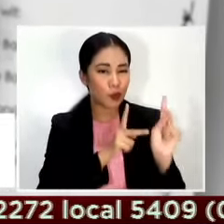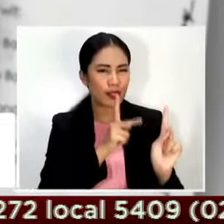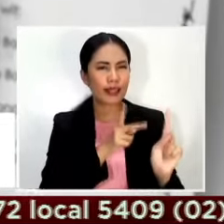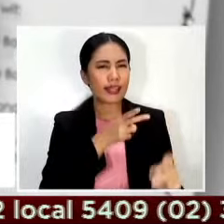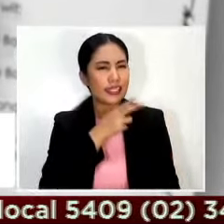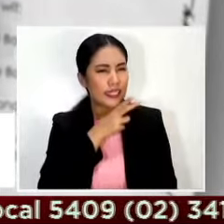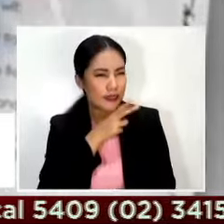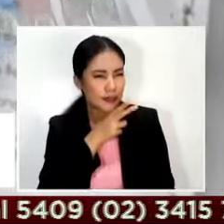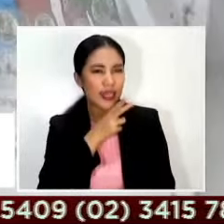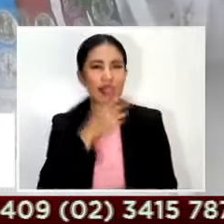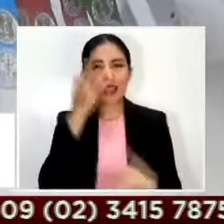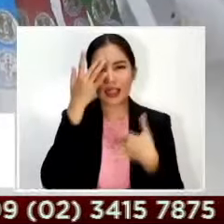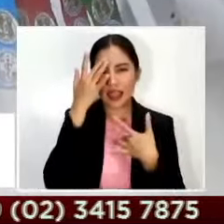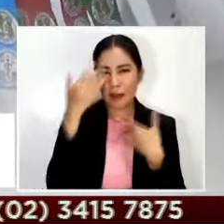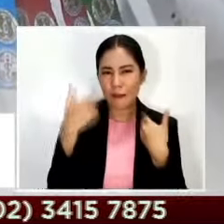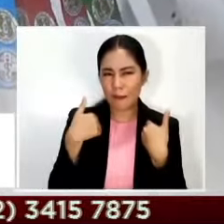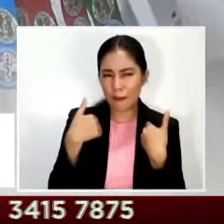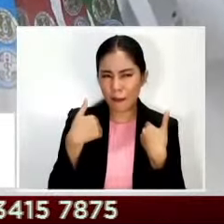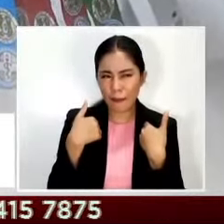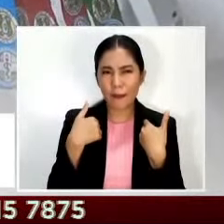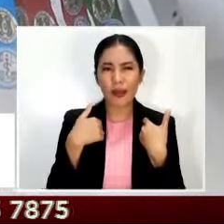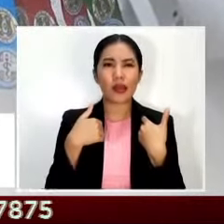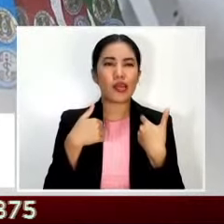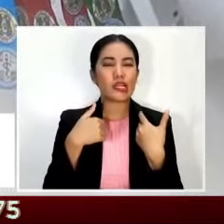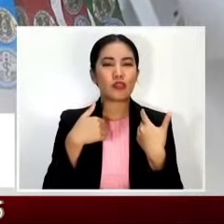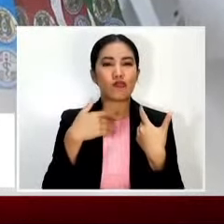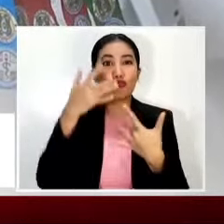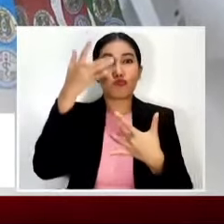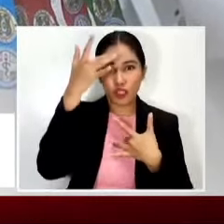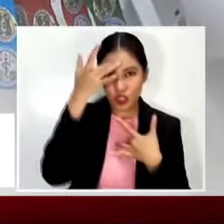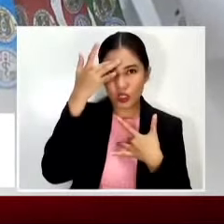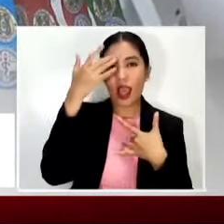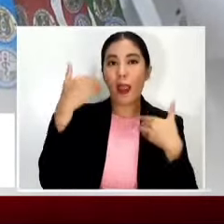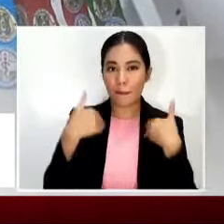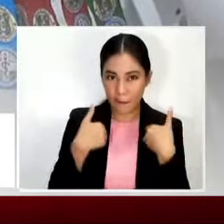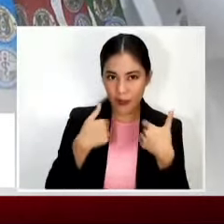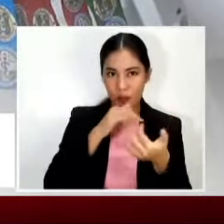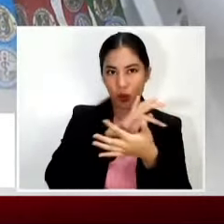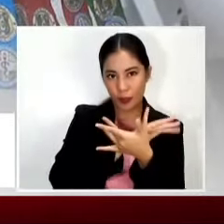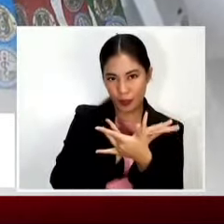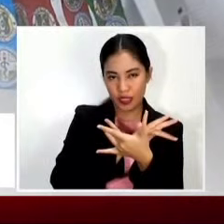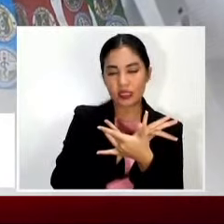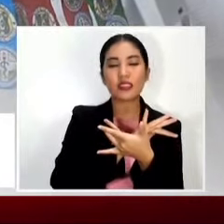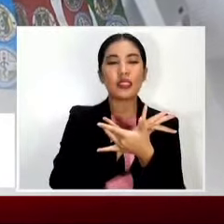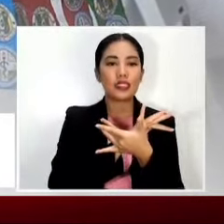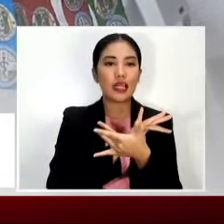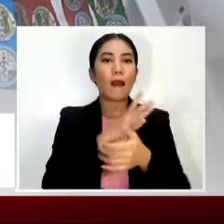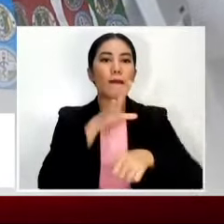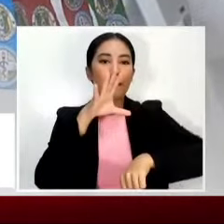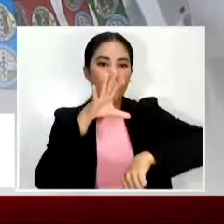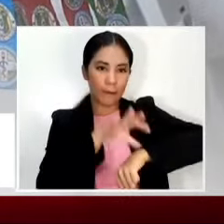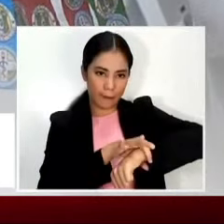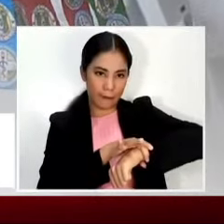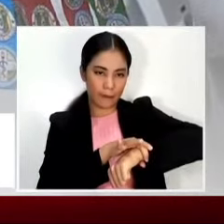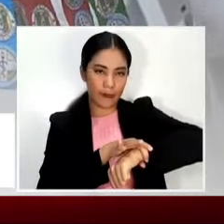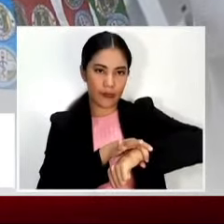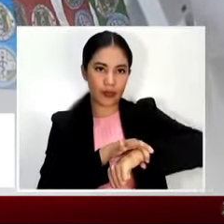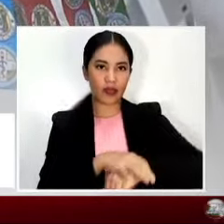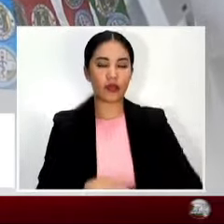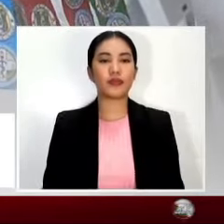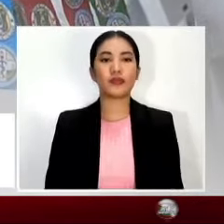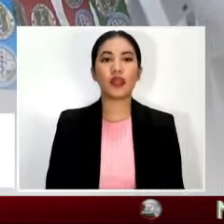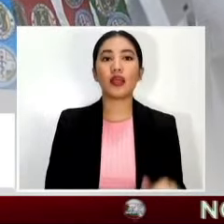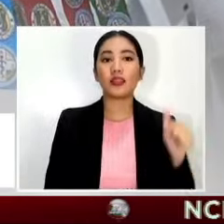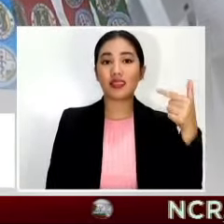suspected at positive cases Kulay verde na wristband ang para sa mga naghihintay ng resulta ng kanilang swab test